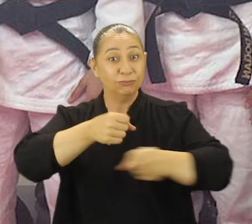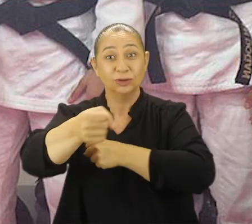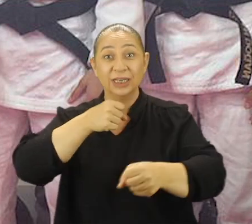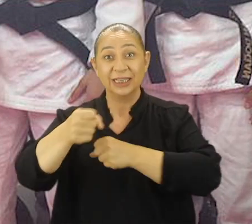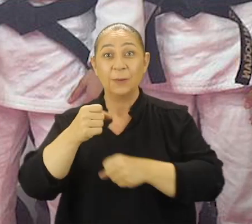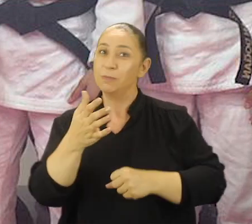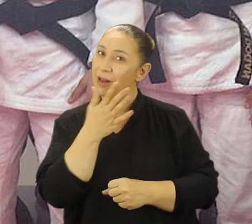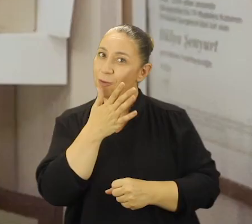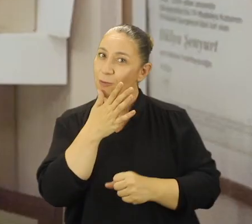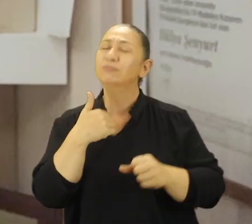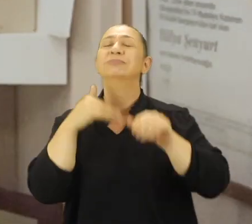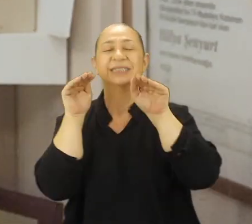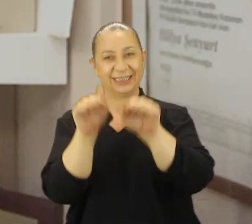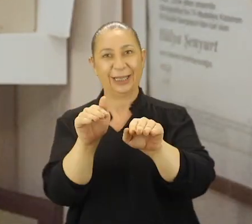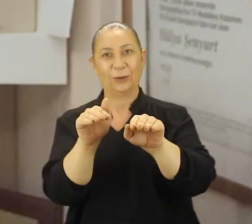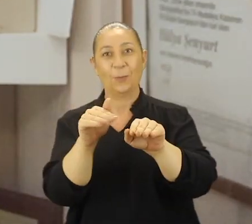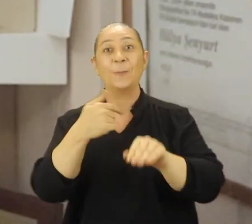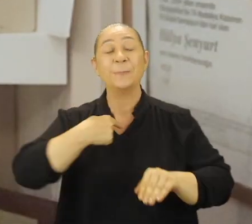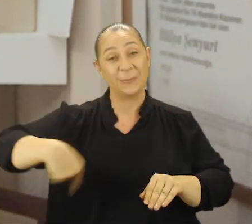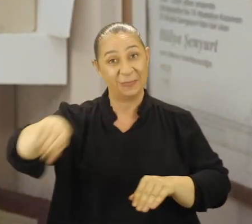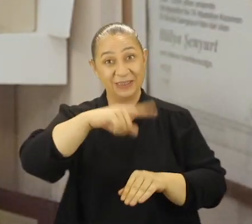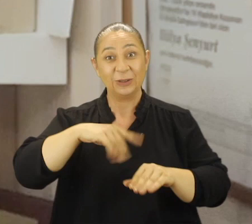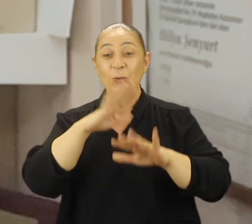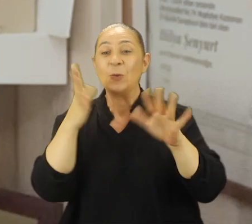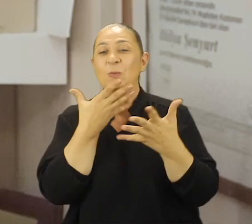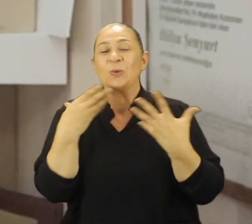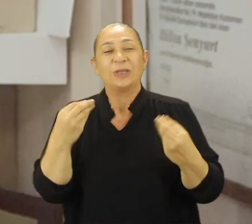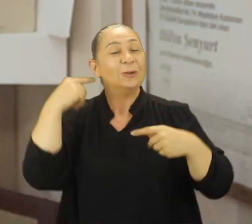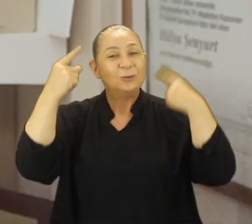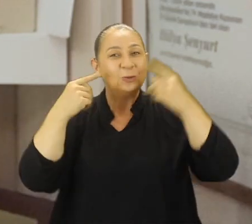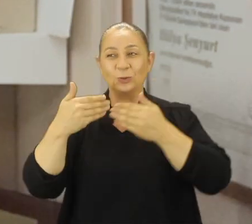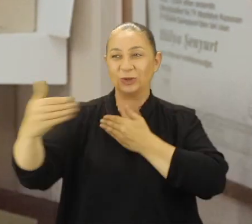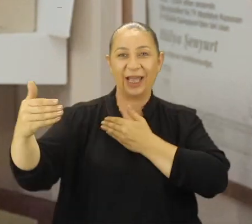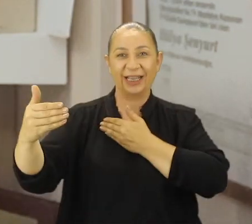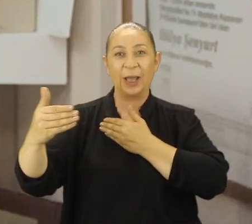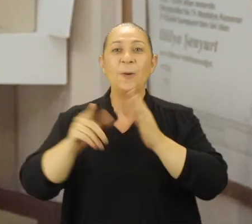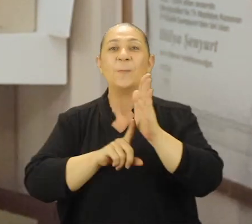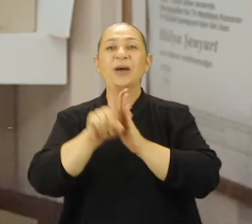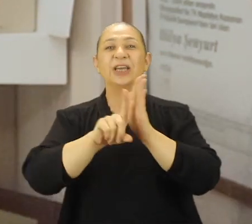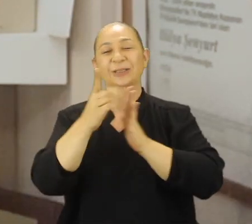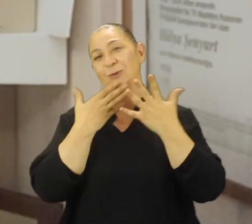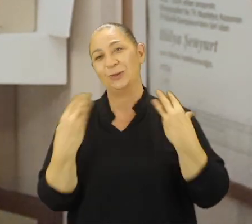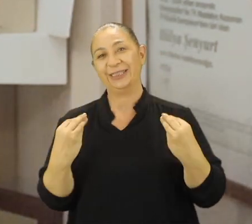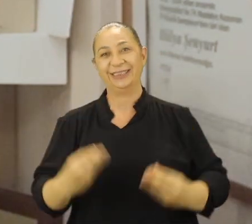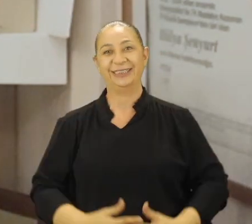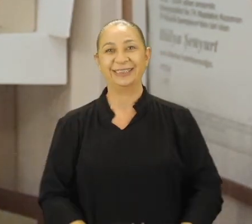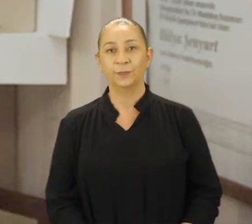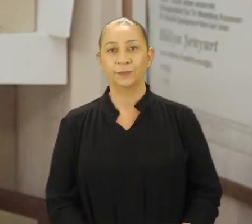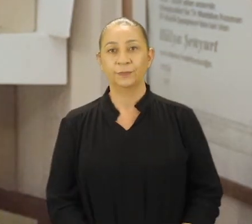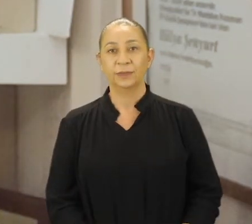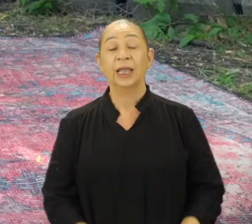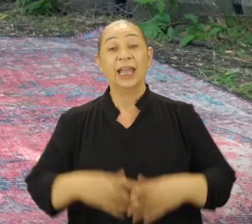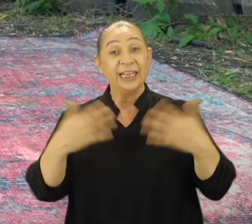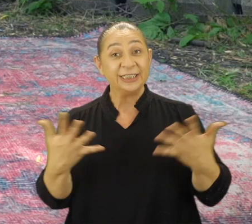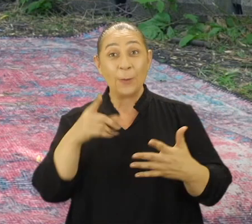olimpiyat mücadelesini biliyorum ve destekliyorum. Biz tüm güzellik algılarından uzak, başardıkça güzeliz.